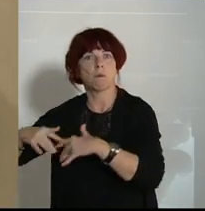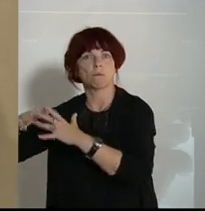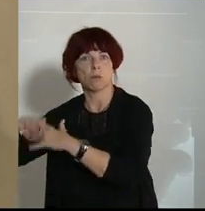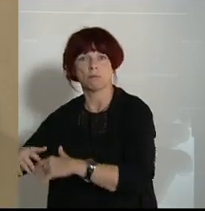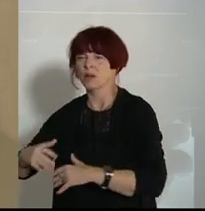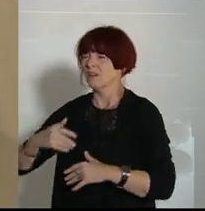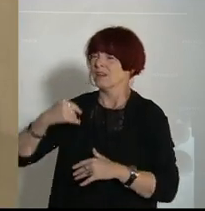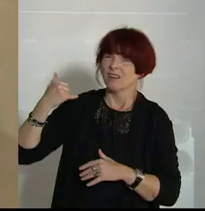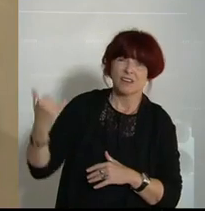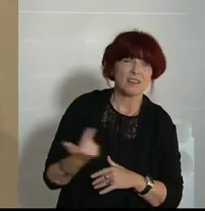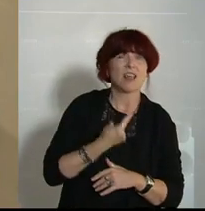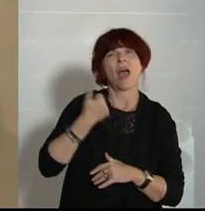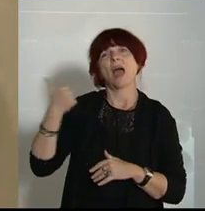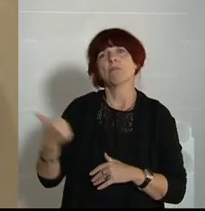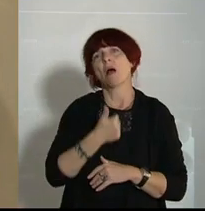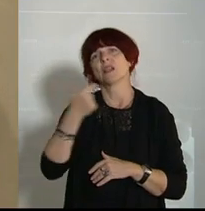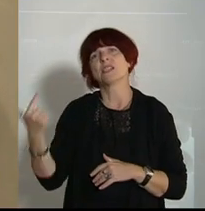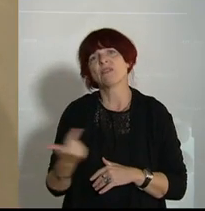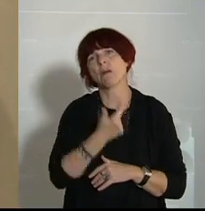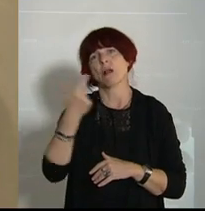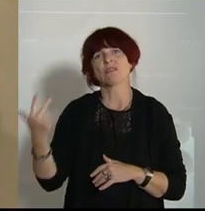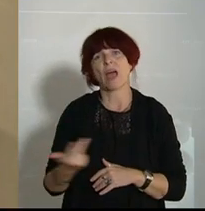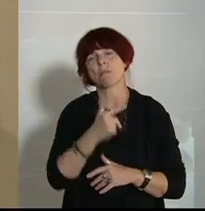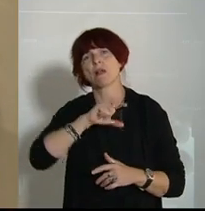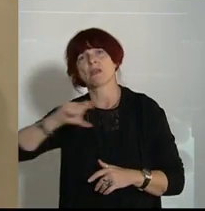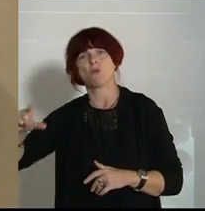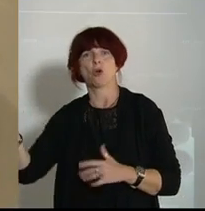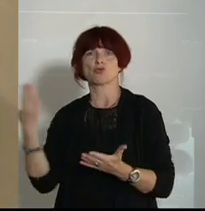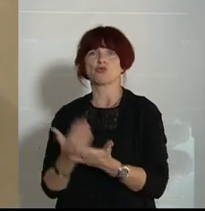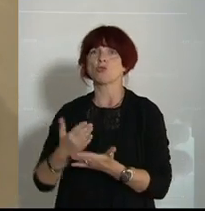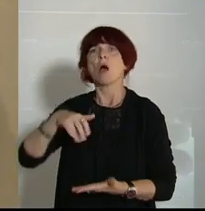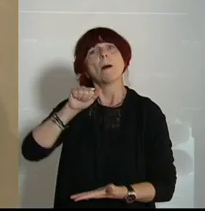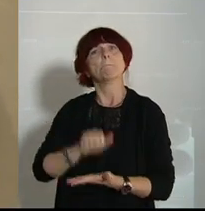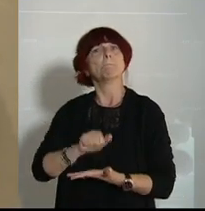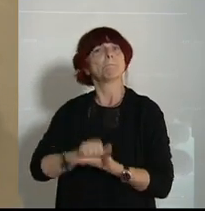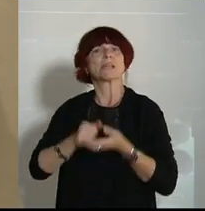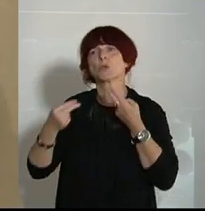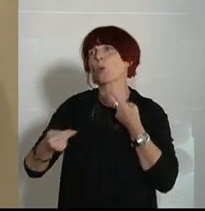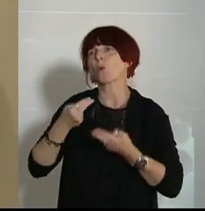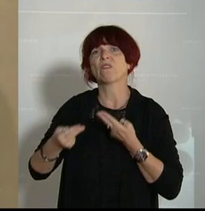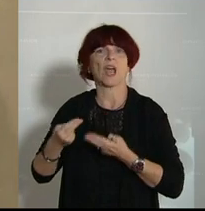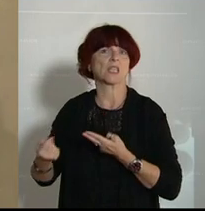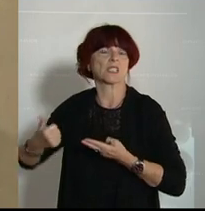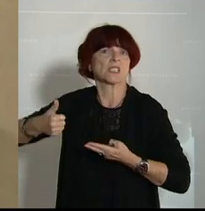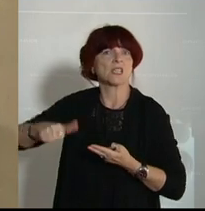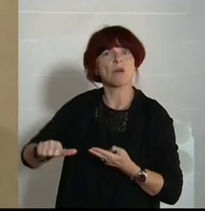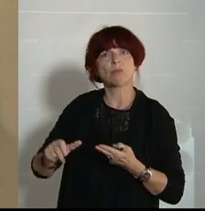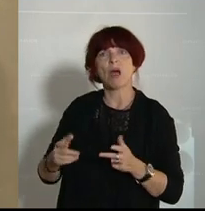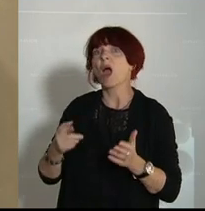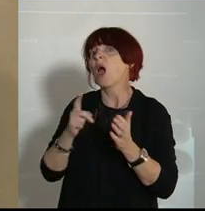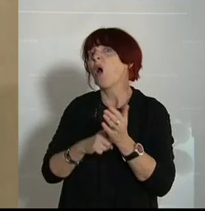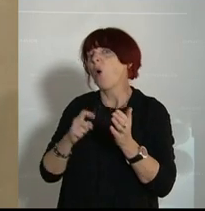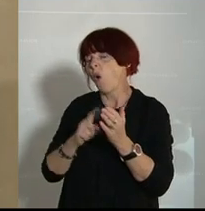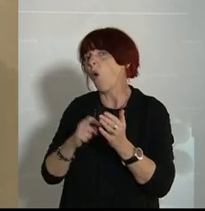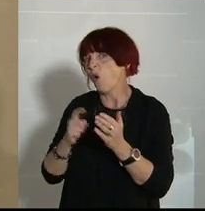die Woche, ihre berühmten Pressekonferenzen in den verschiedenen Besetzungen, meistens die maskierten